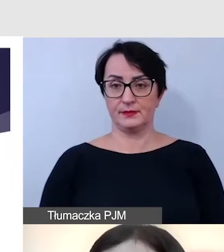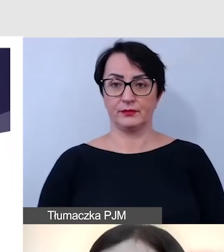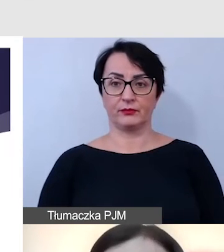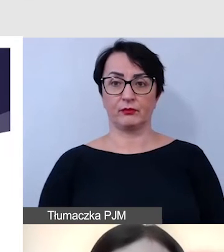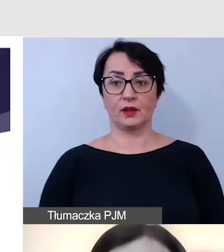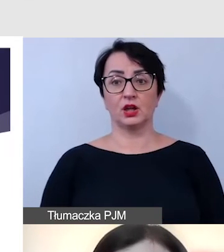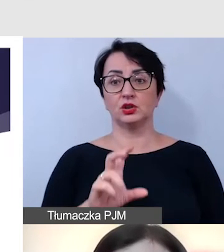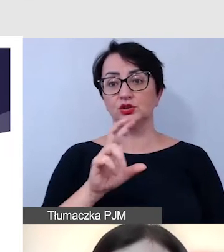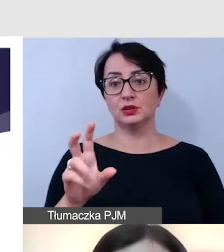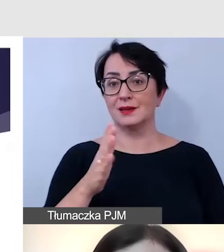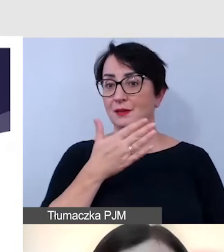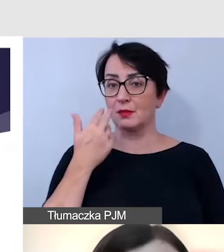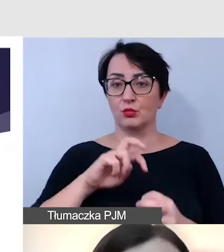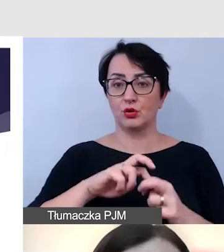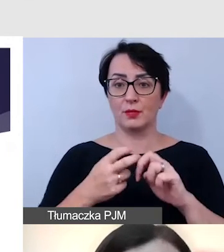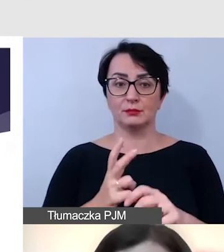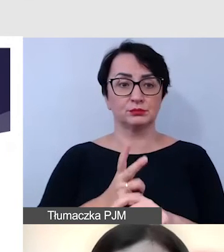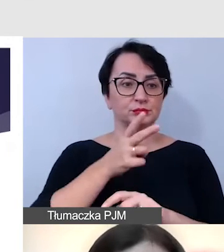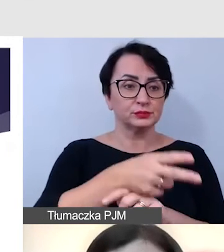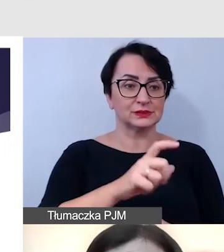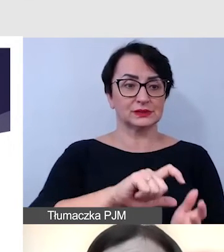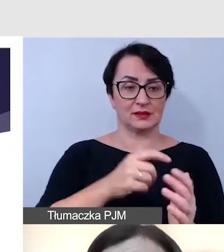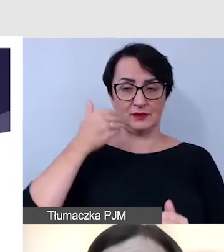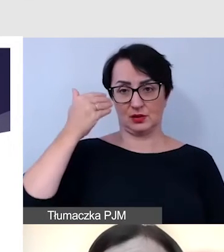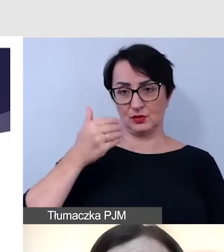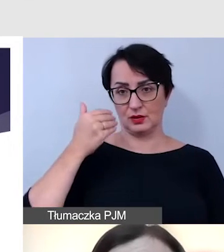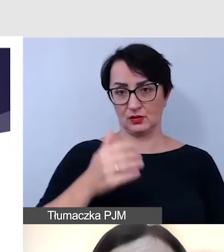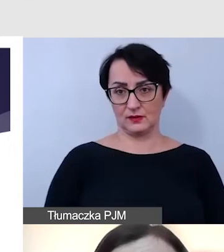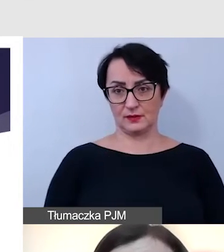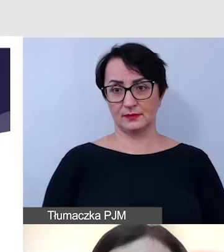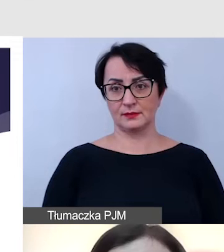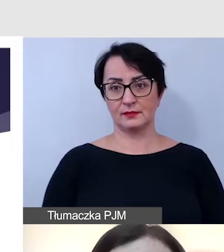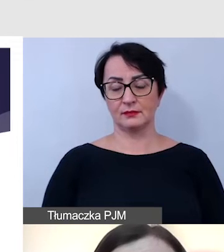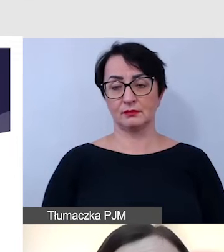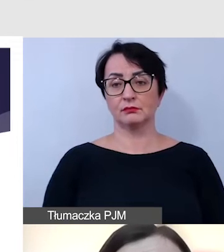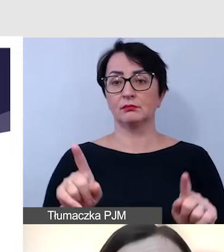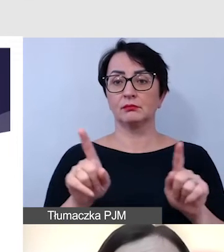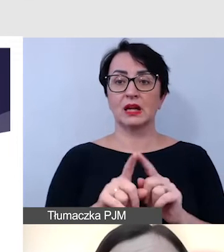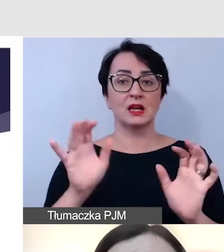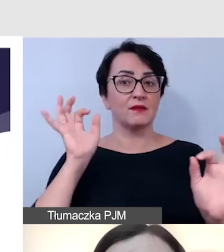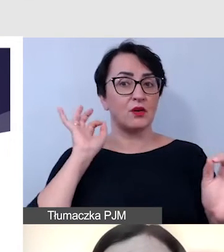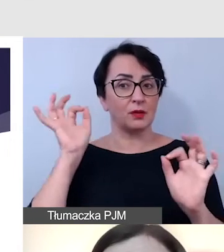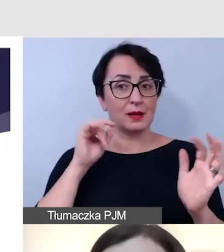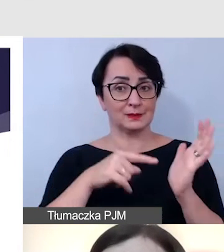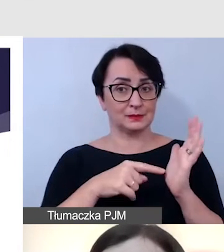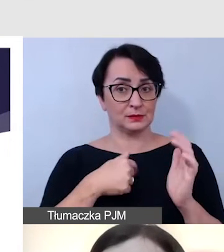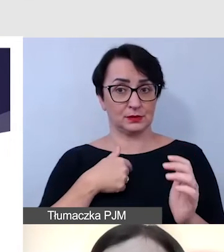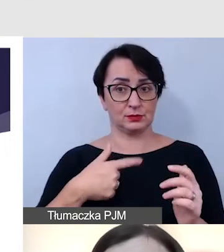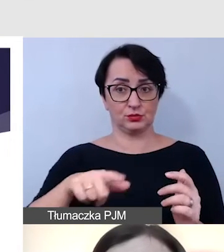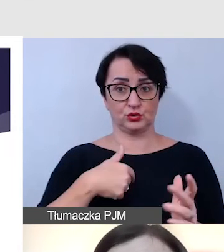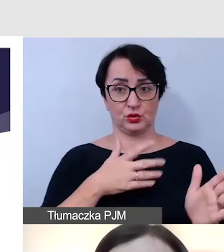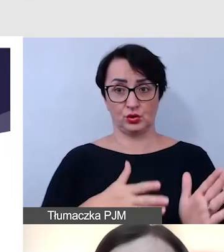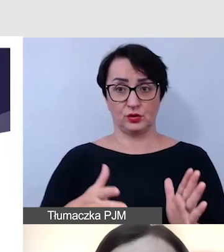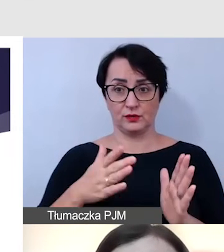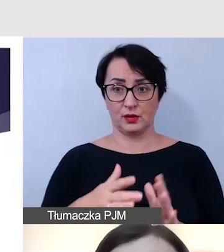dotrą na naszą salę wykładową, czy informacja ta, którą przygotowujemy